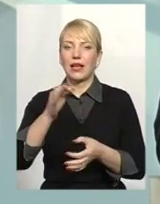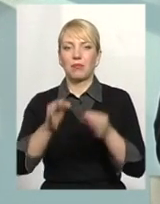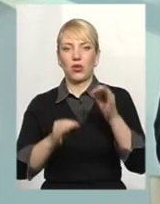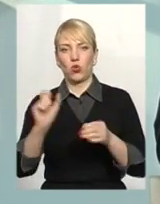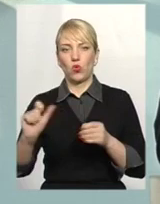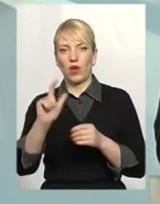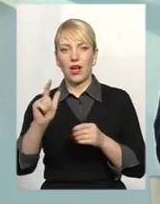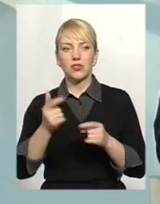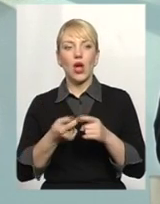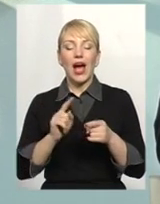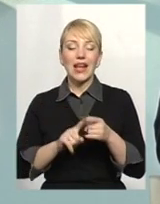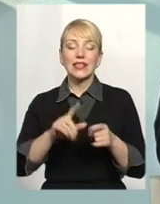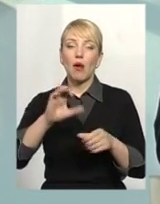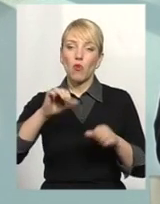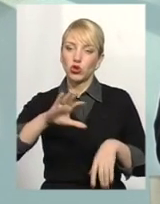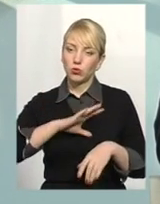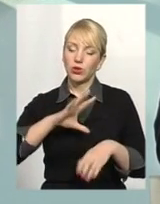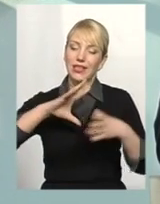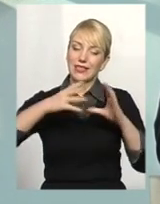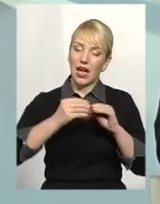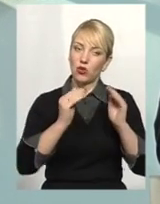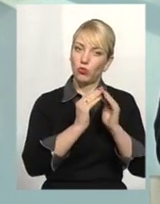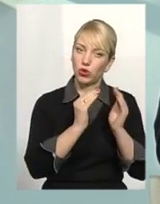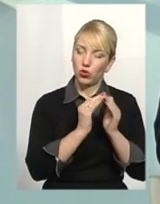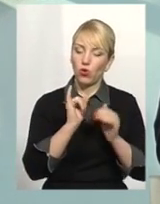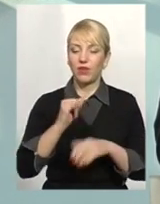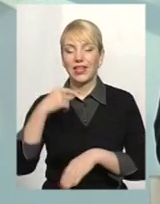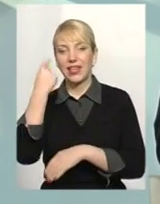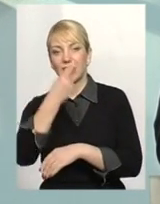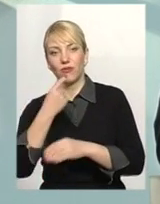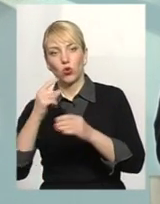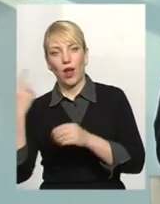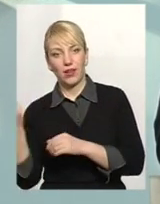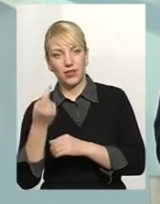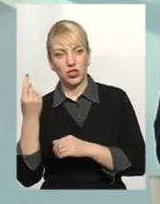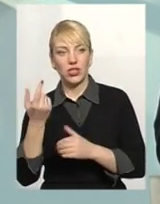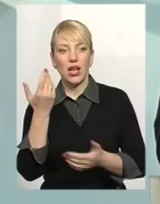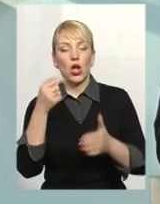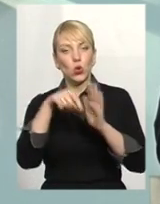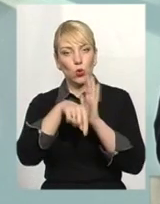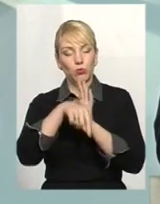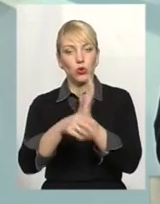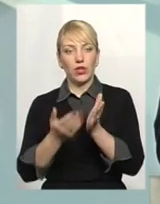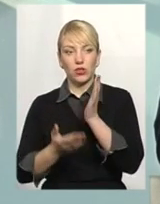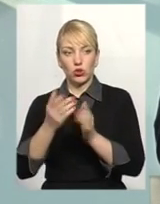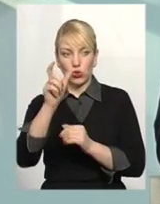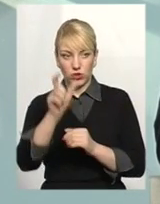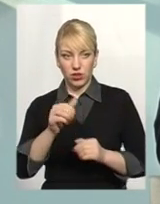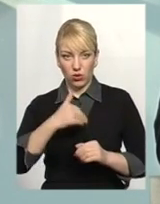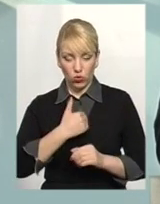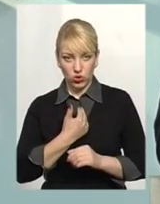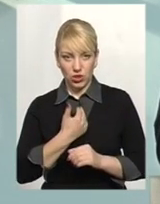природного газу, це може бути як і загальнобудинковий, так і індивідуальний. Тобто, якщо даний споживач хоче